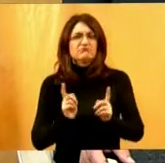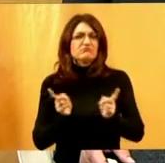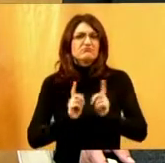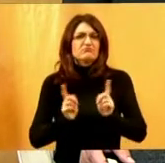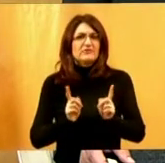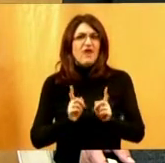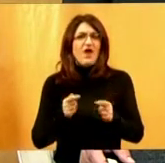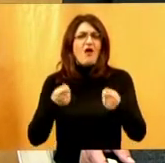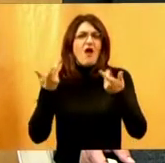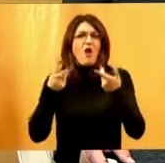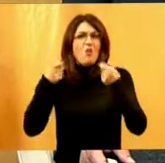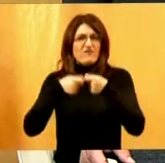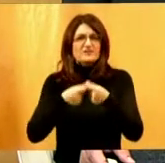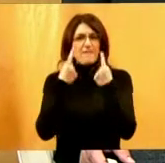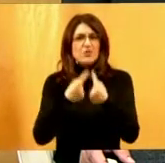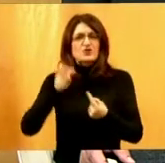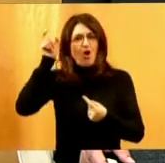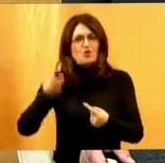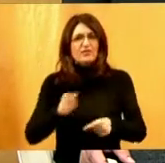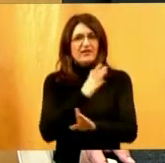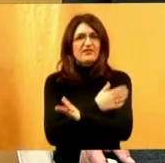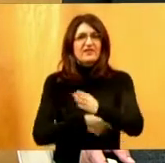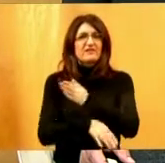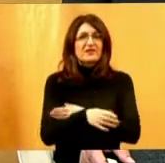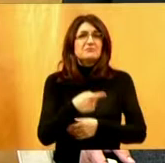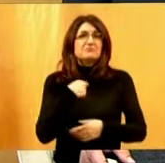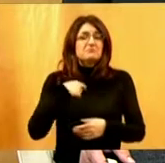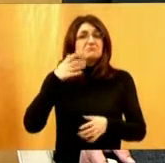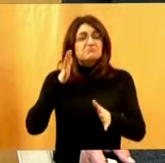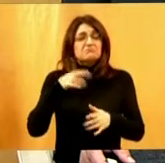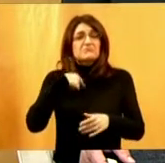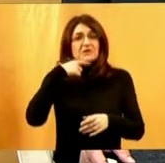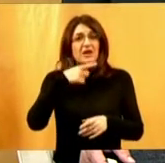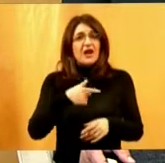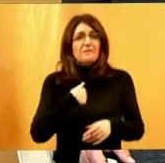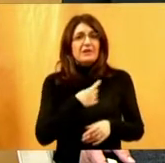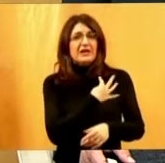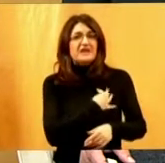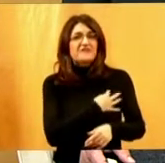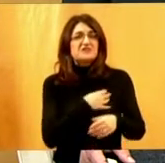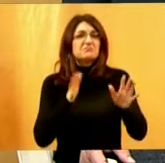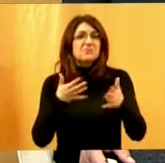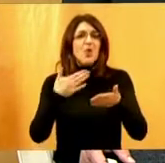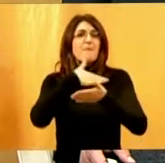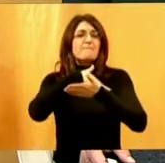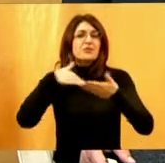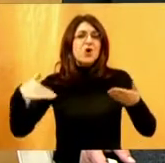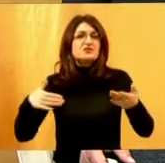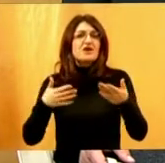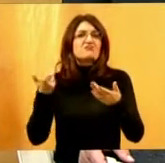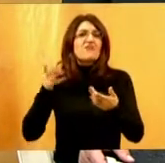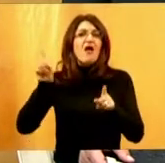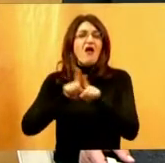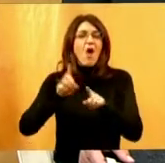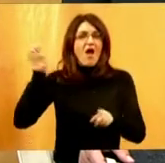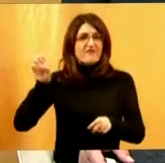o položaju osoba s invaliditetom. Pa ja bih rekla da smo negdje, pa u prosjeku evropskih